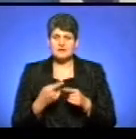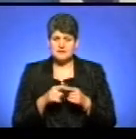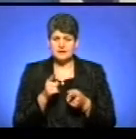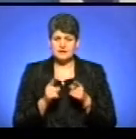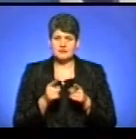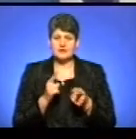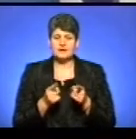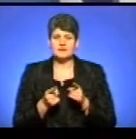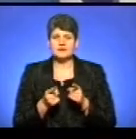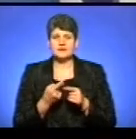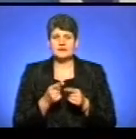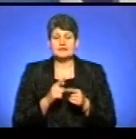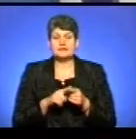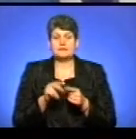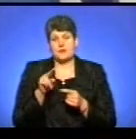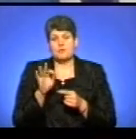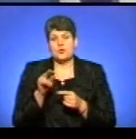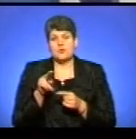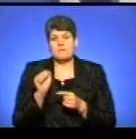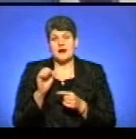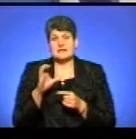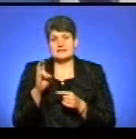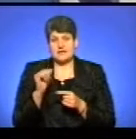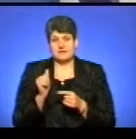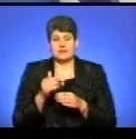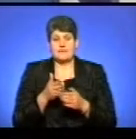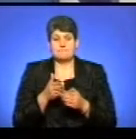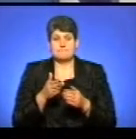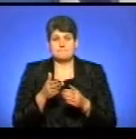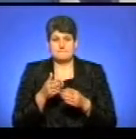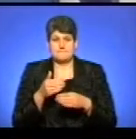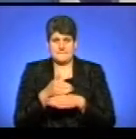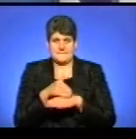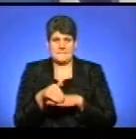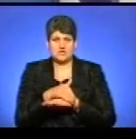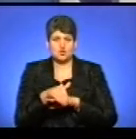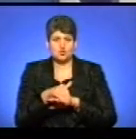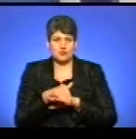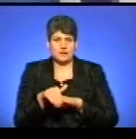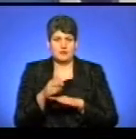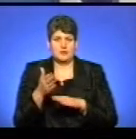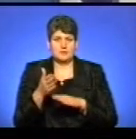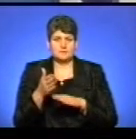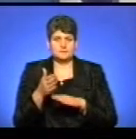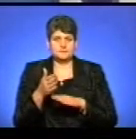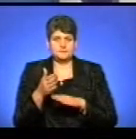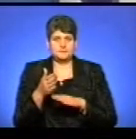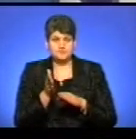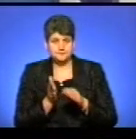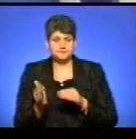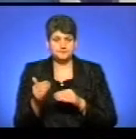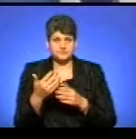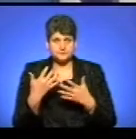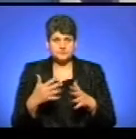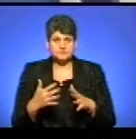на Картоні стає, а це Бопасна, вона вже межує Троїцьке, це з Дебарським округою. І так